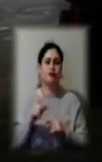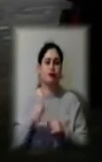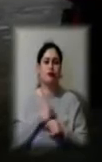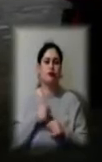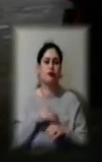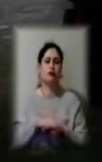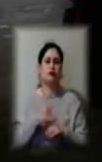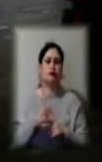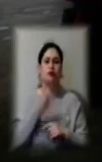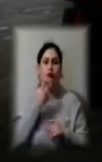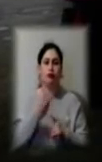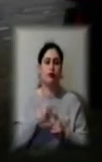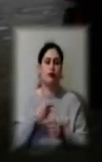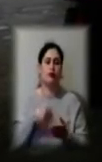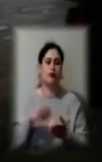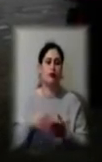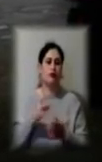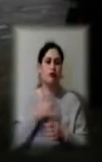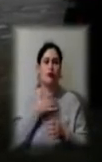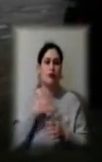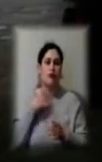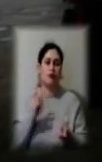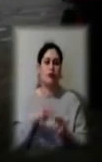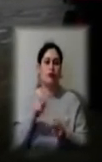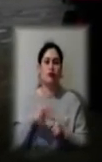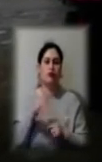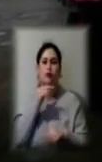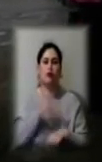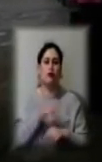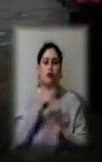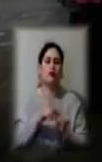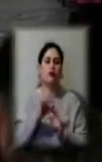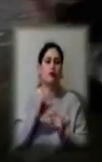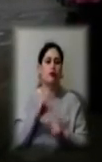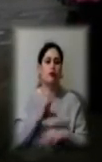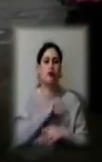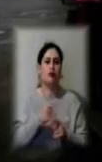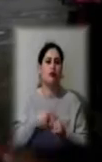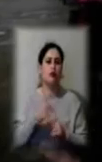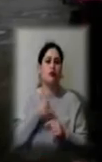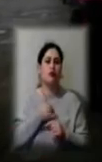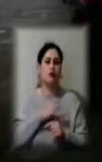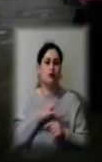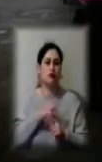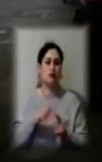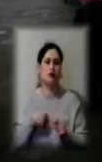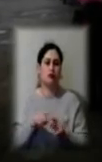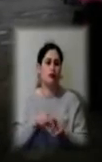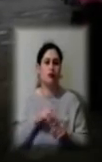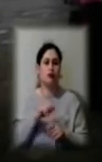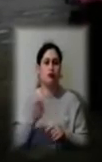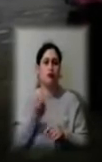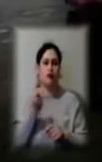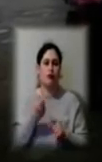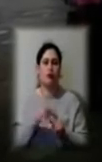бачите, покупців не так багато. Навіть у той час, коли карантину не було, у нас в принципі було так само людей. У нас нікого